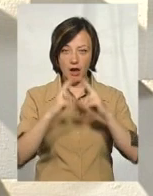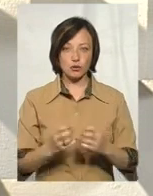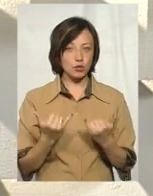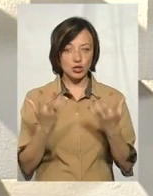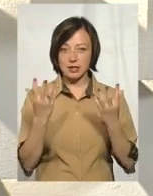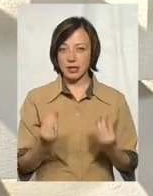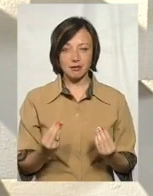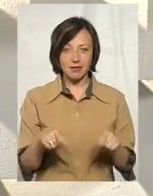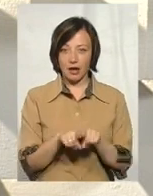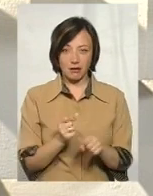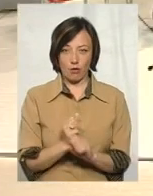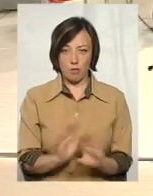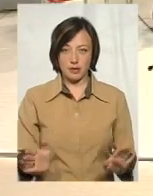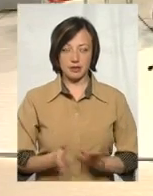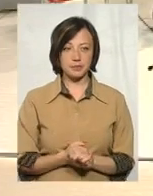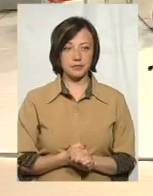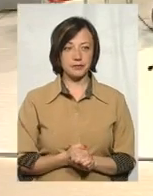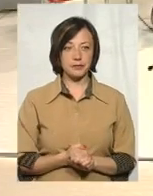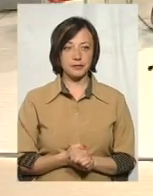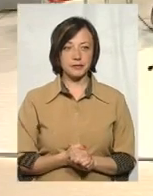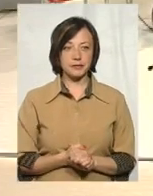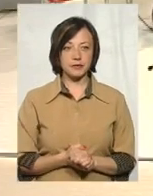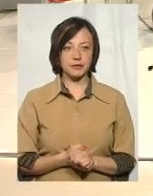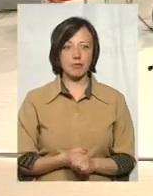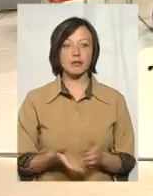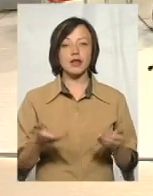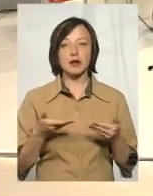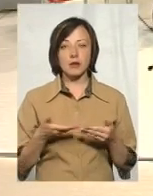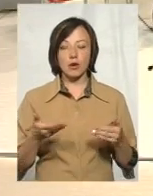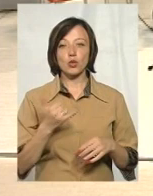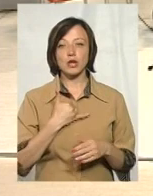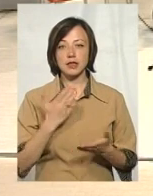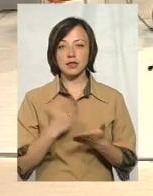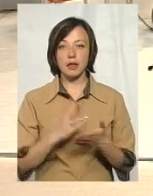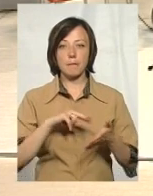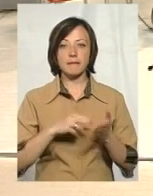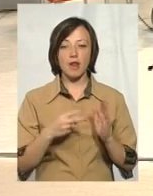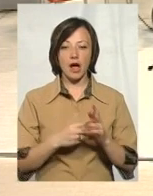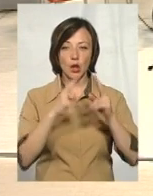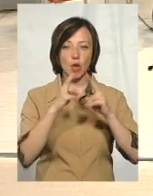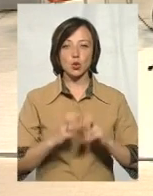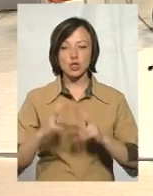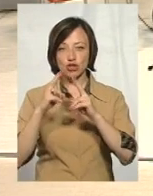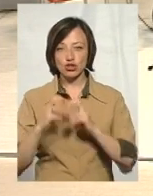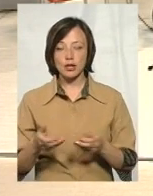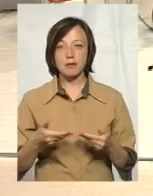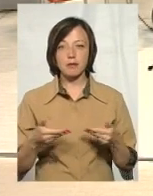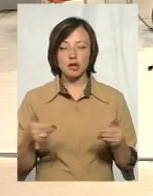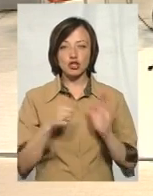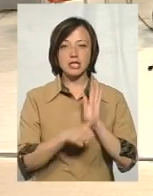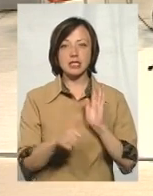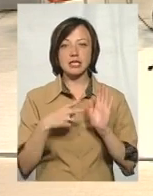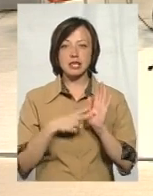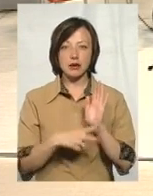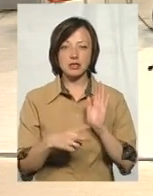два роки, ви таких аналізів вже не робите. Чи робите? Ні. Відповідно, у нас і план моніторингових досліджень. Ми практично 60